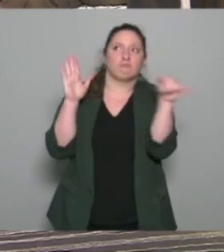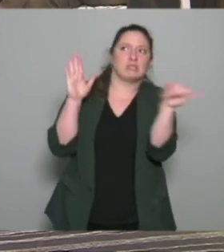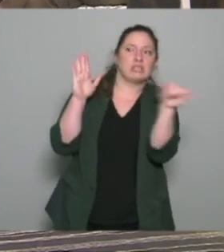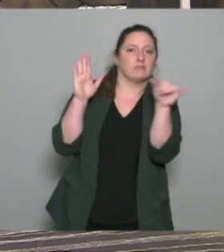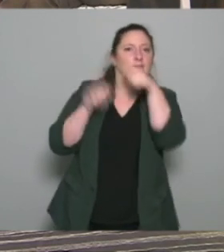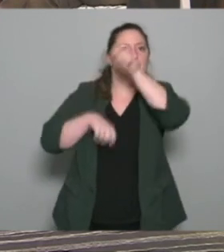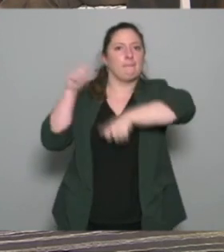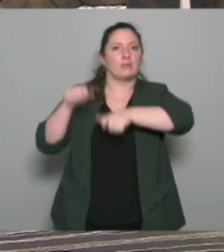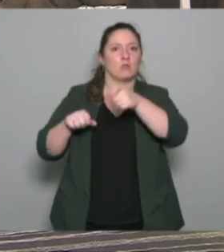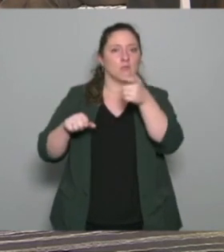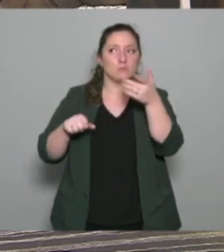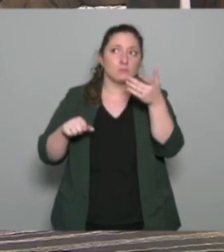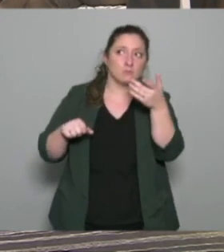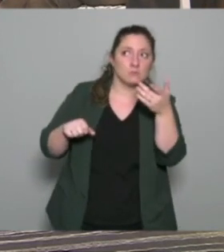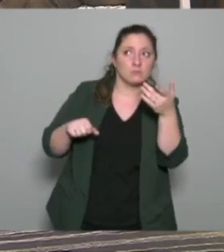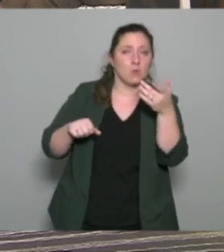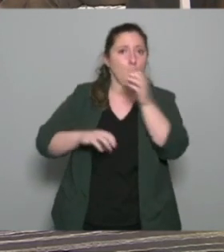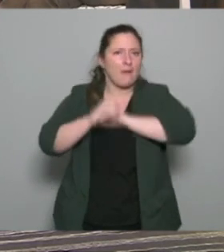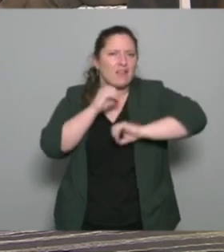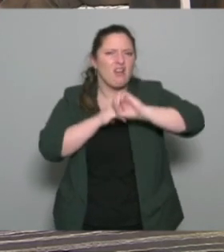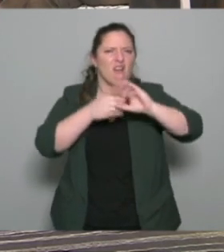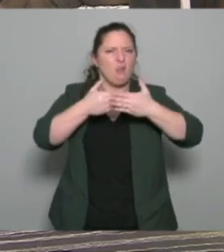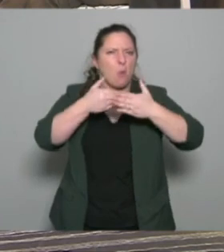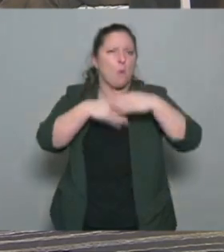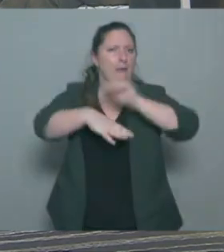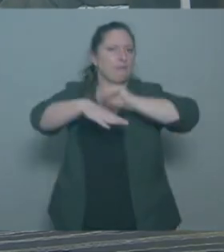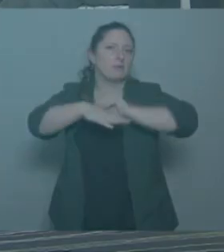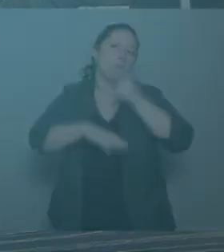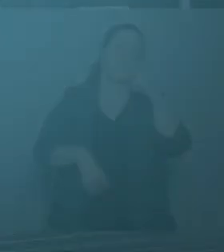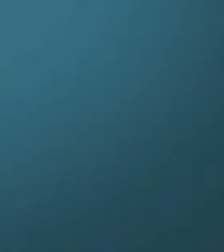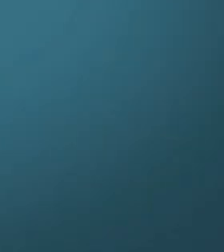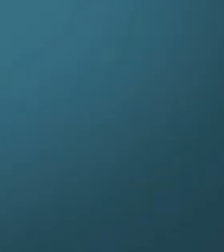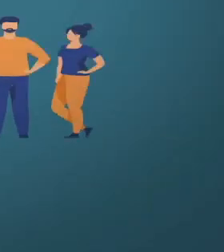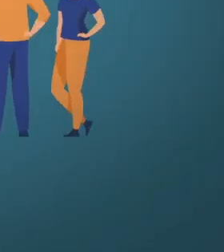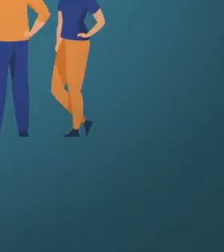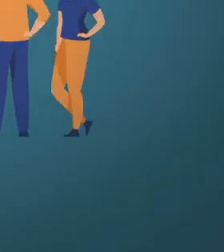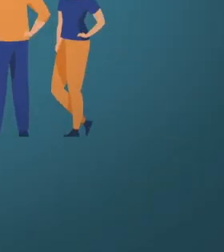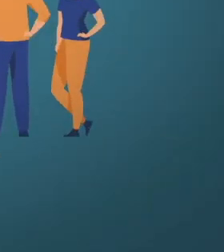l'ARS qui ne sont que des personnes c'est-à les opérateurs locaux de prévention qui